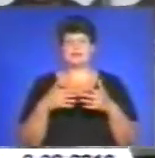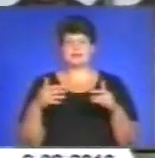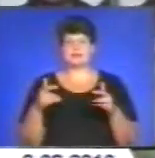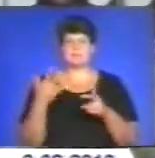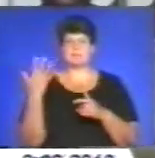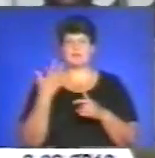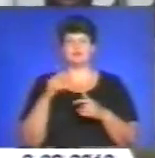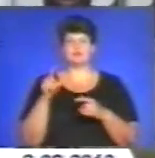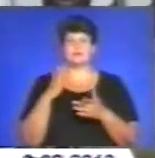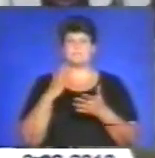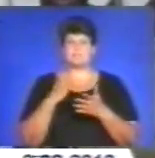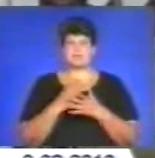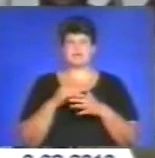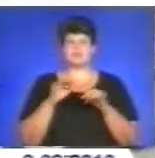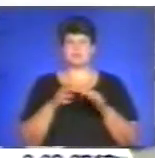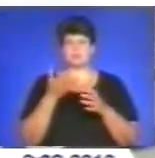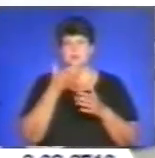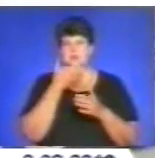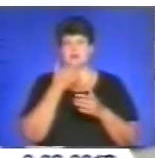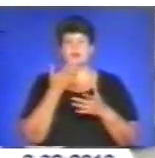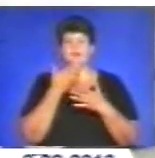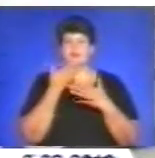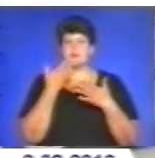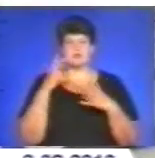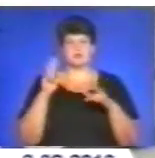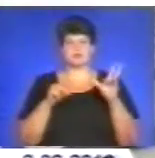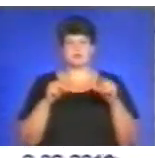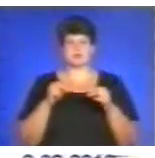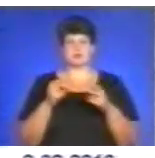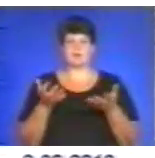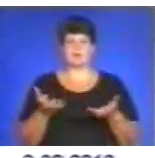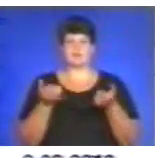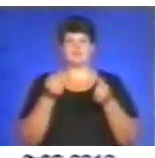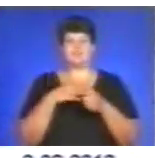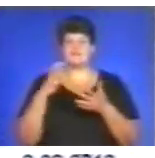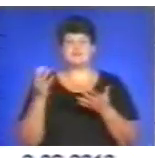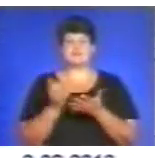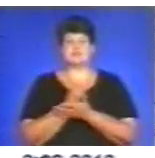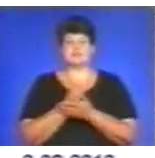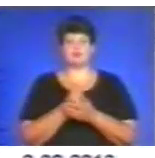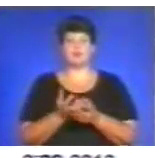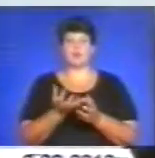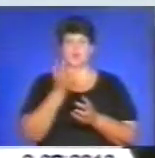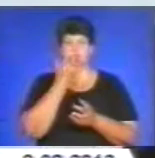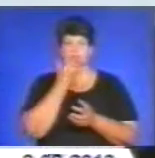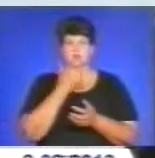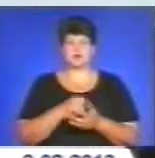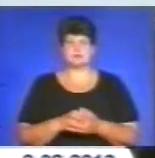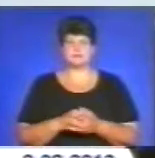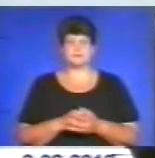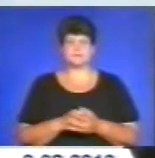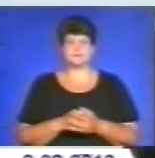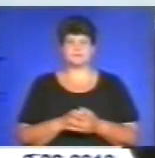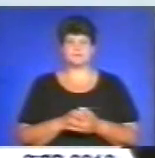засоби безпеки, але, на жаль, не мали навіть шансу на порятунок. Вони просто не встигли одягти проти гази. «Что